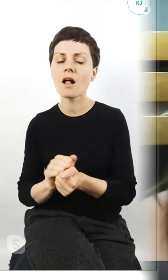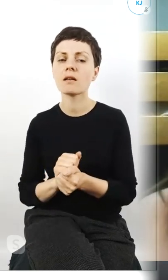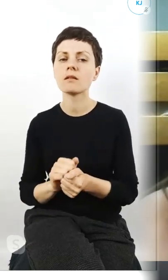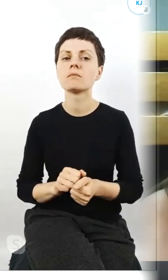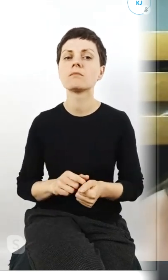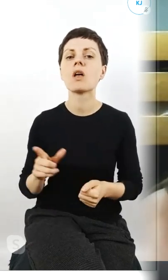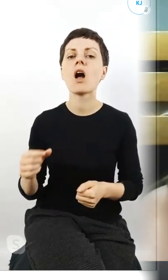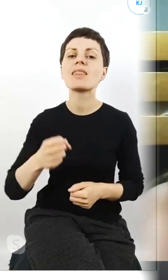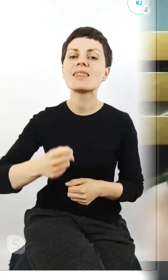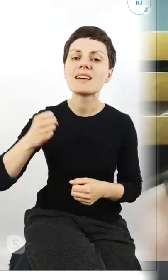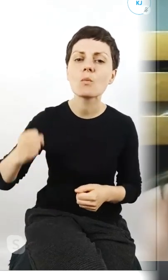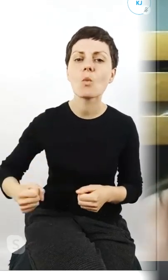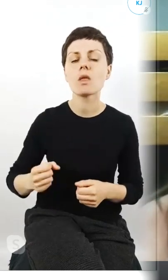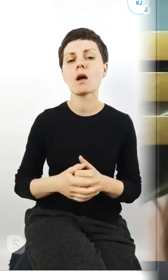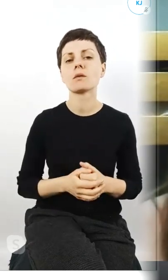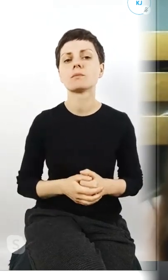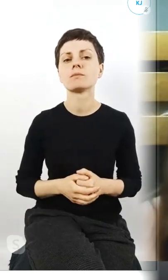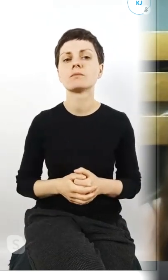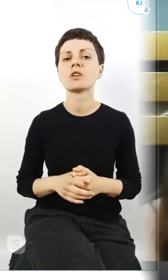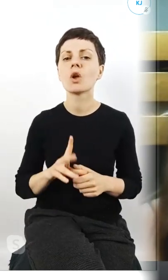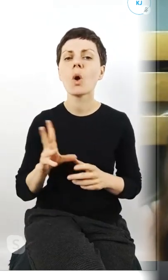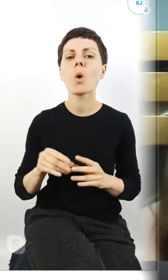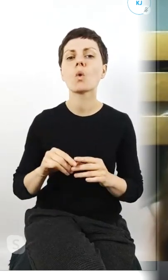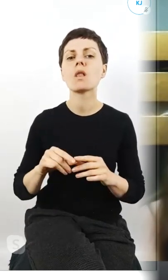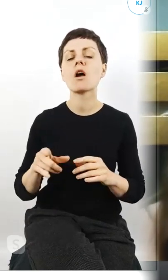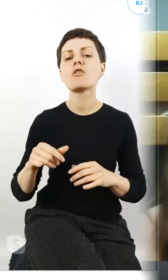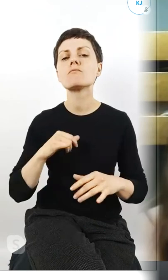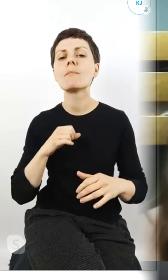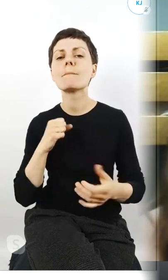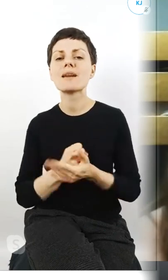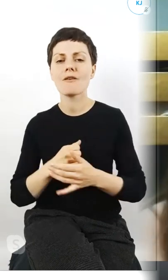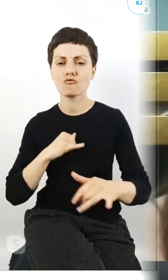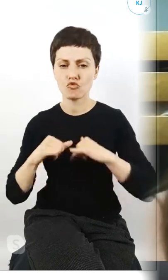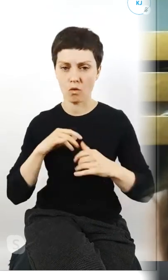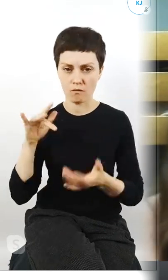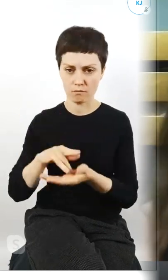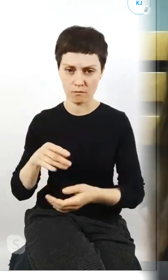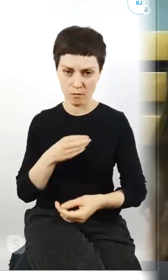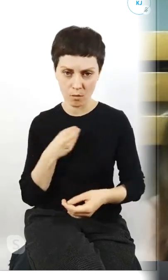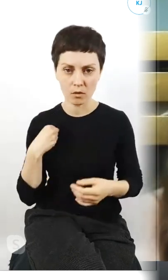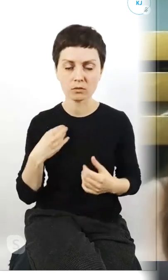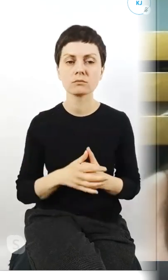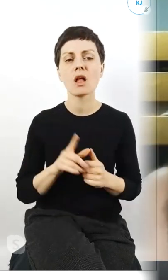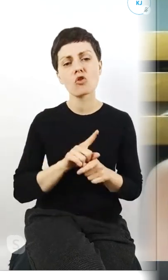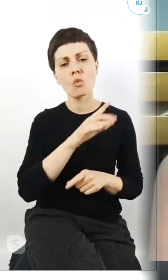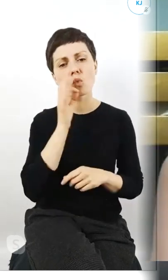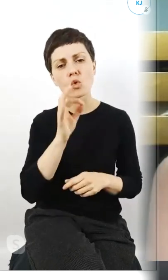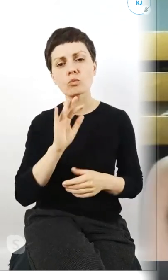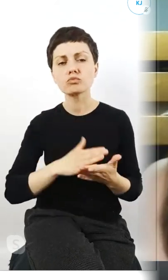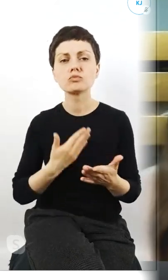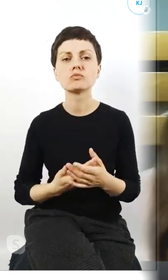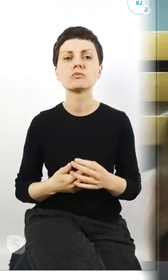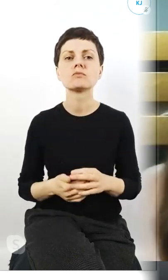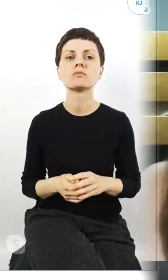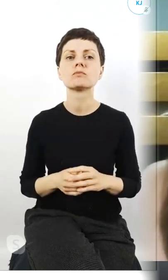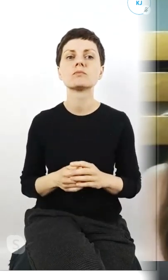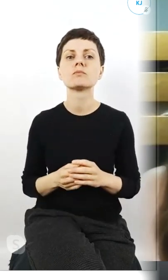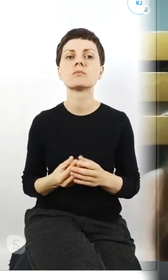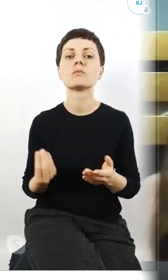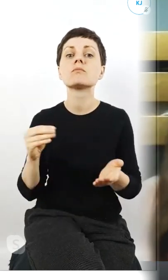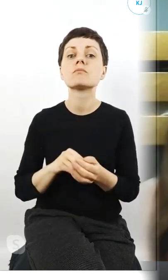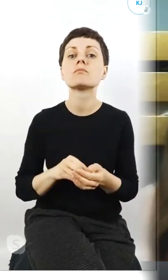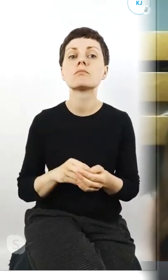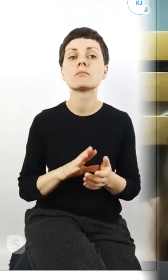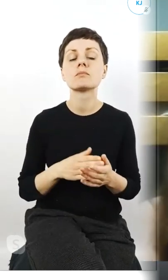trybunały i ogólnie praworządność w Polsce no jest też dobrym przykładem na przykład wprowadzając zielony